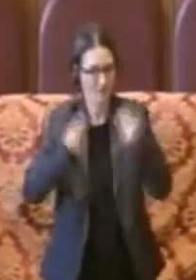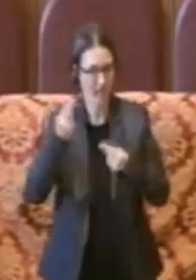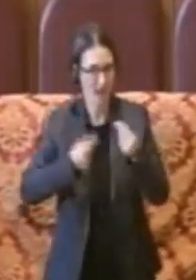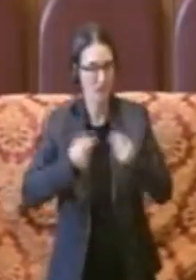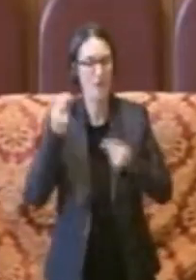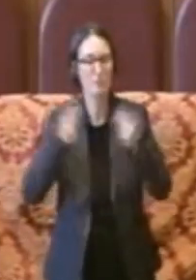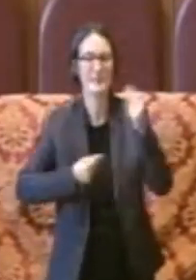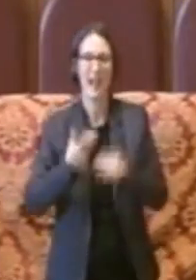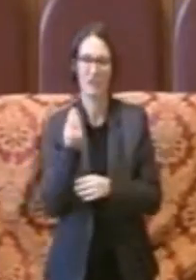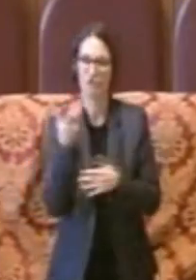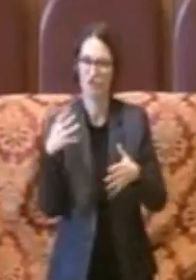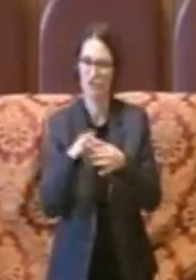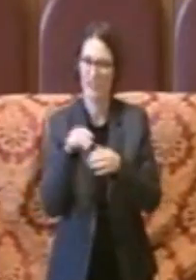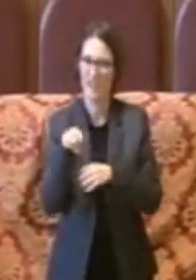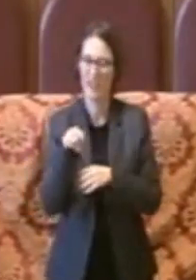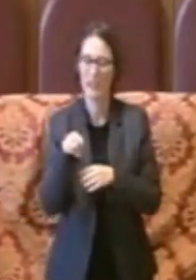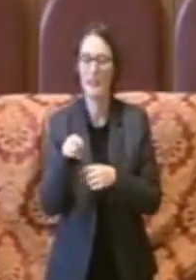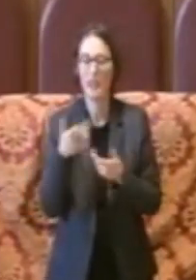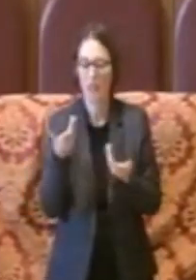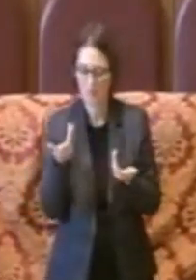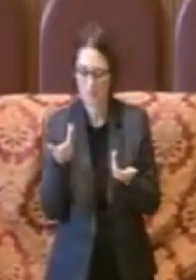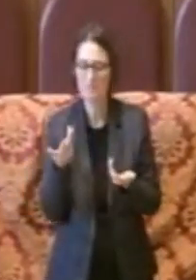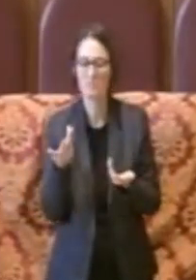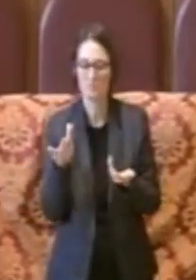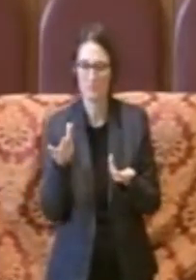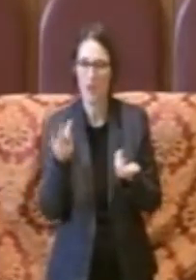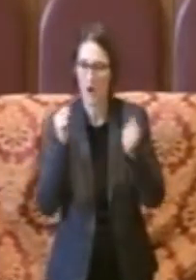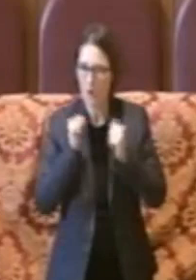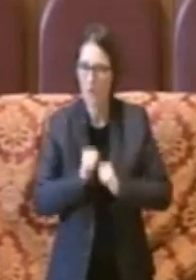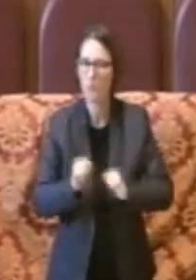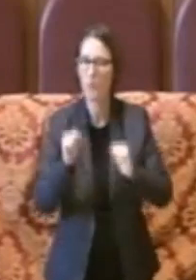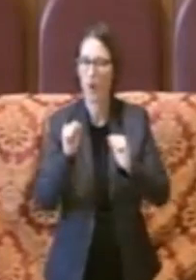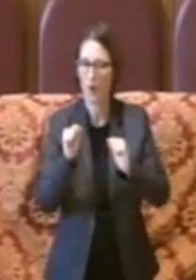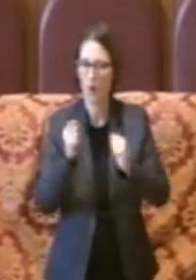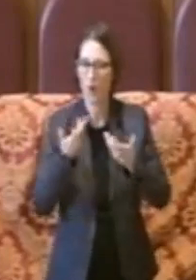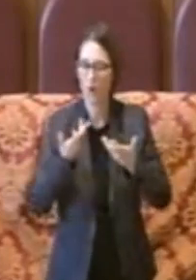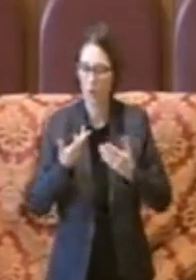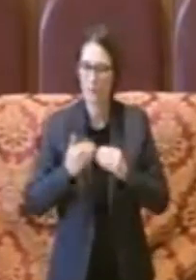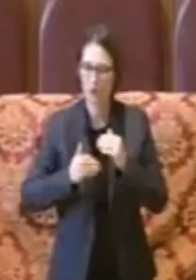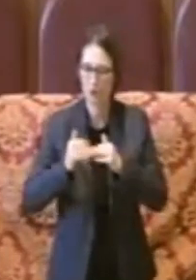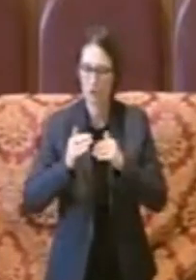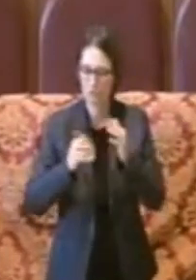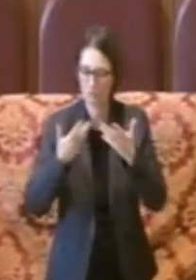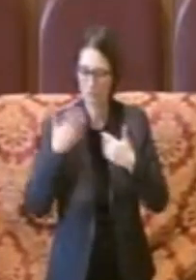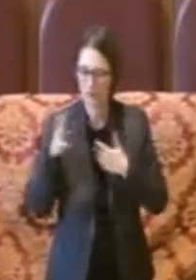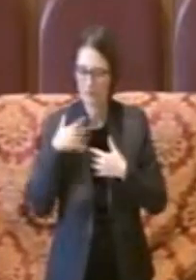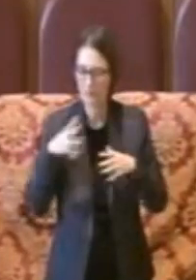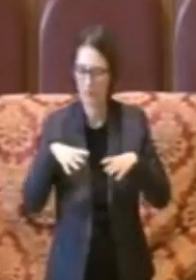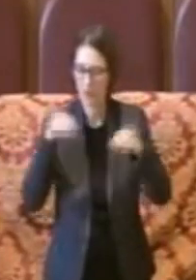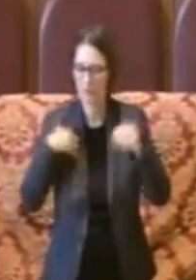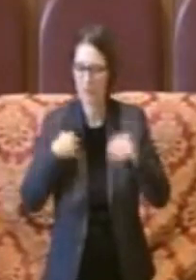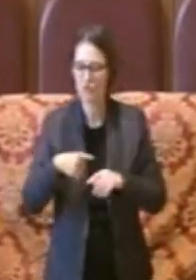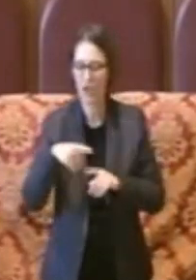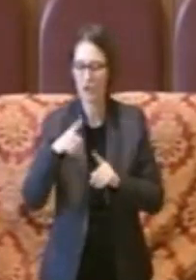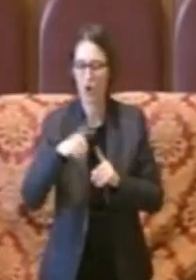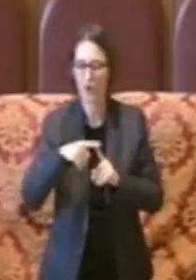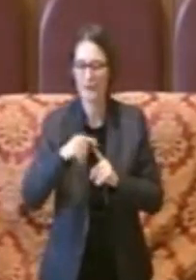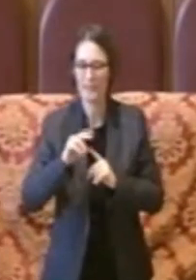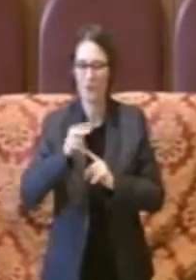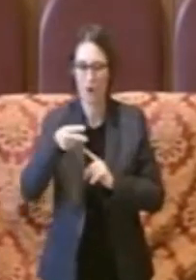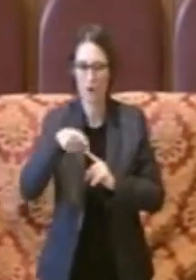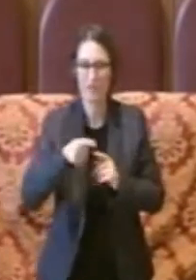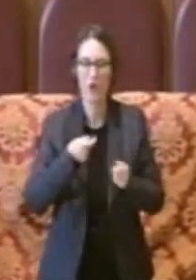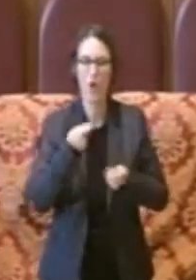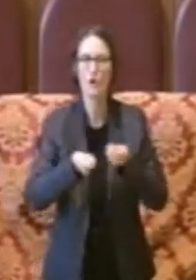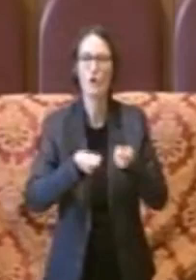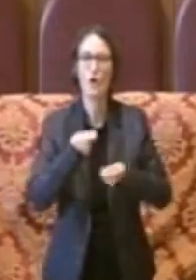dell'ente possano essere costruiti in particolare abbiamo iniziato dal titolo secondo dalle spese per gli investimenti possano